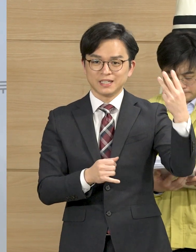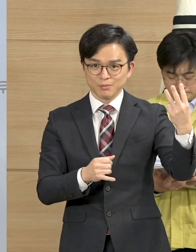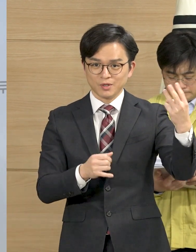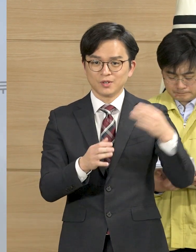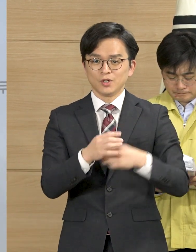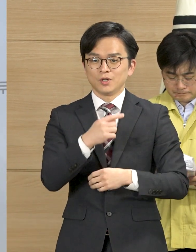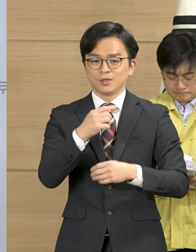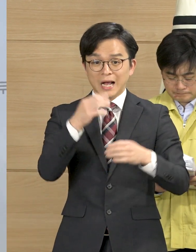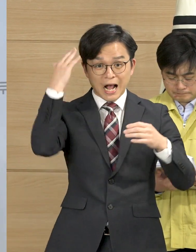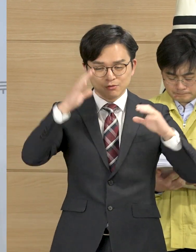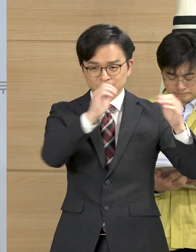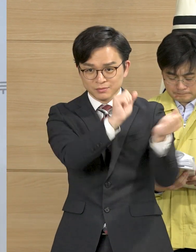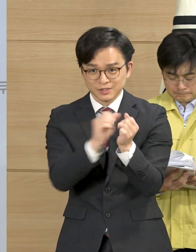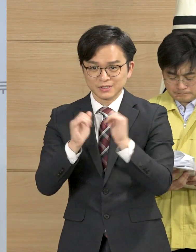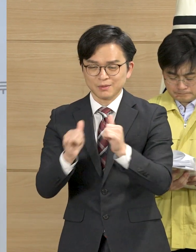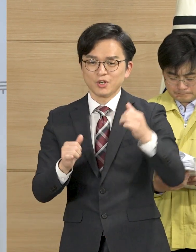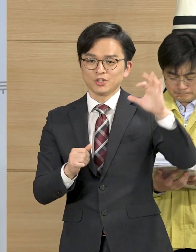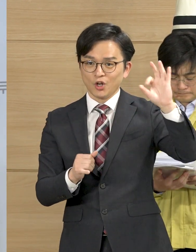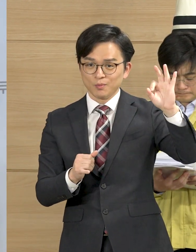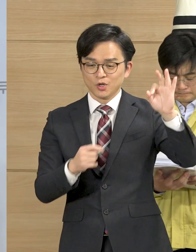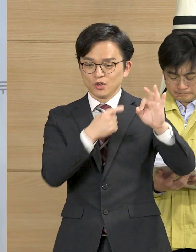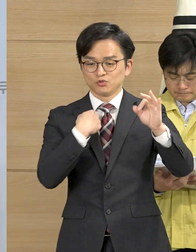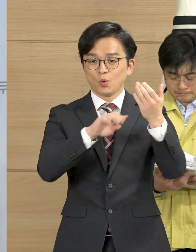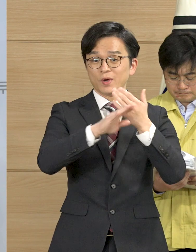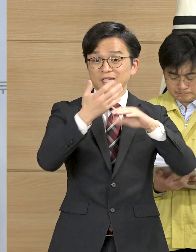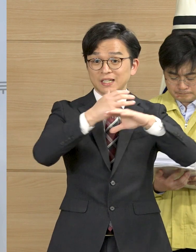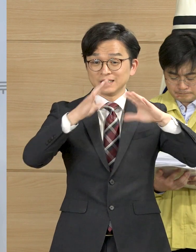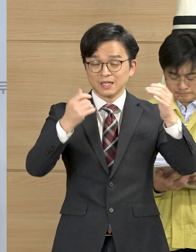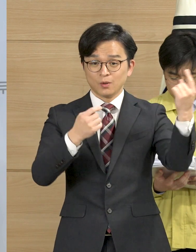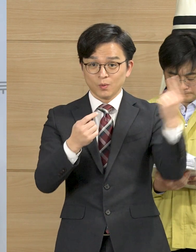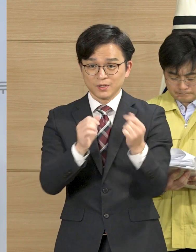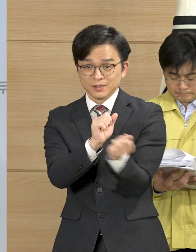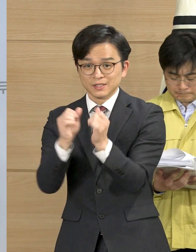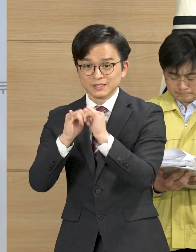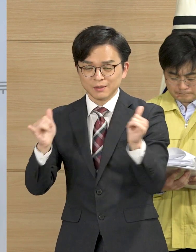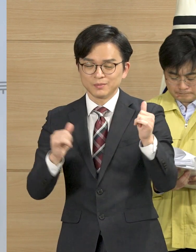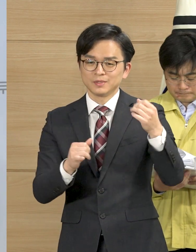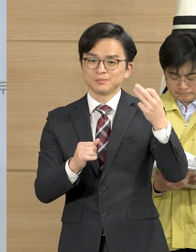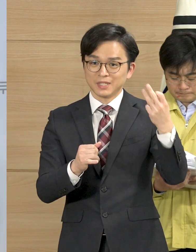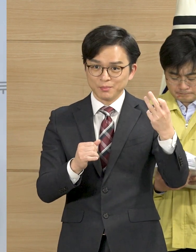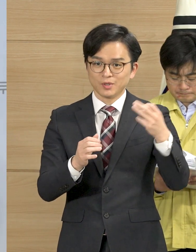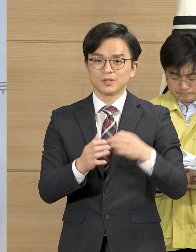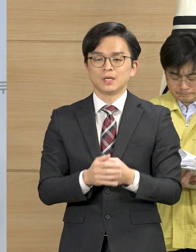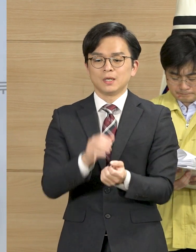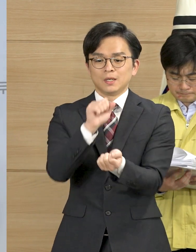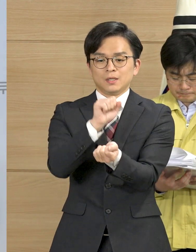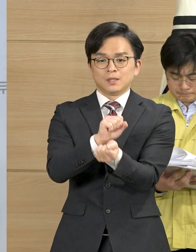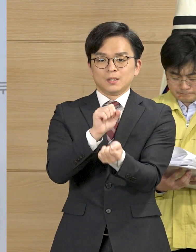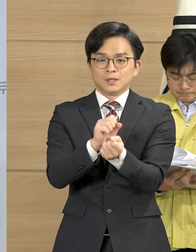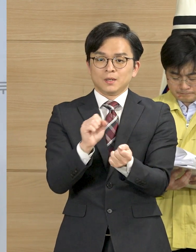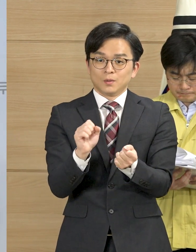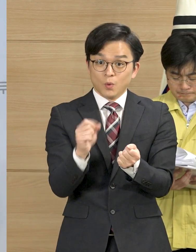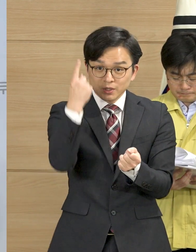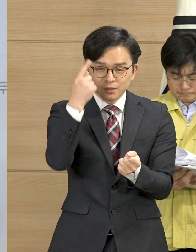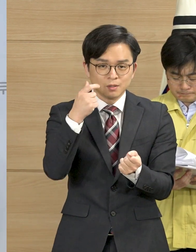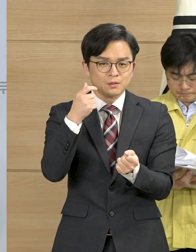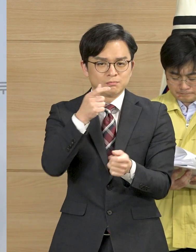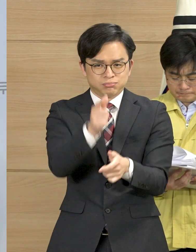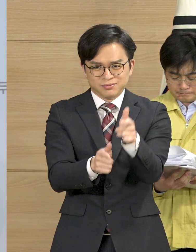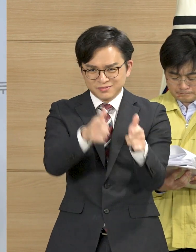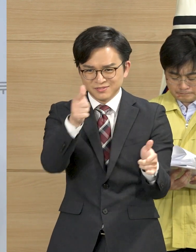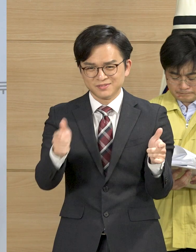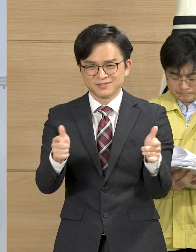국내 환자에 의한 접촉 10명, 중국 외 국가에서의 접촉감염 4명 등 감염 경로가